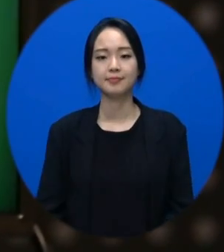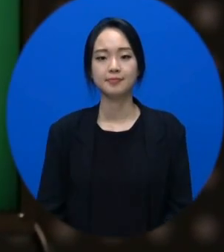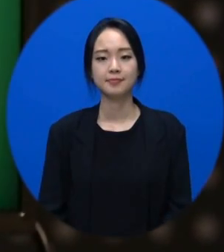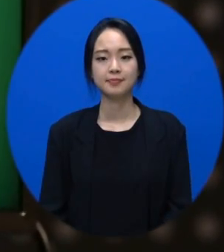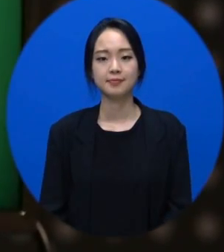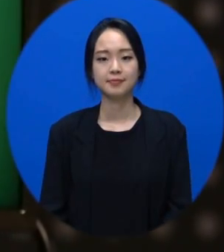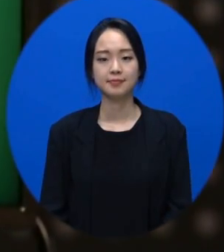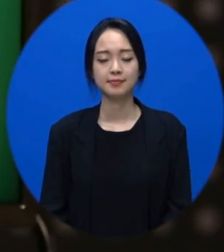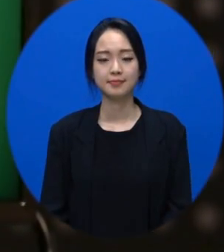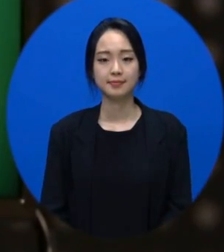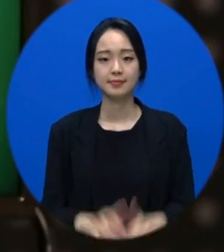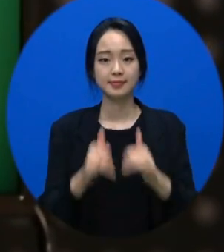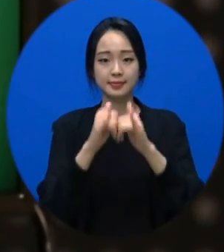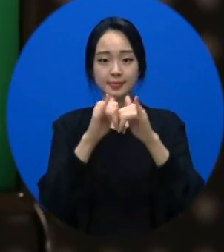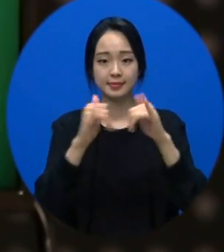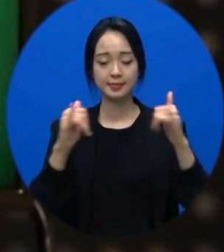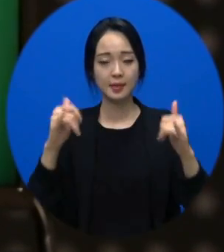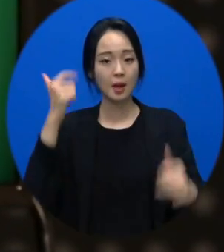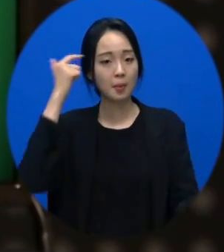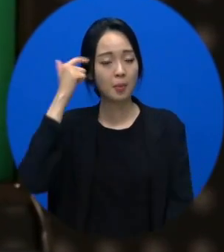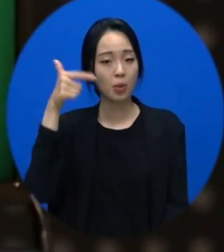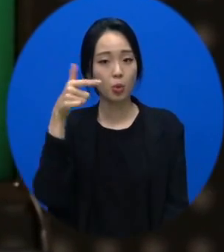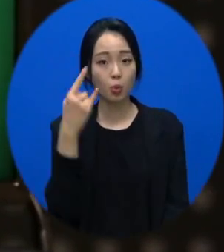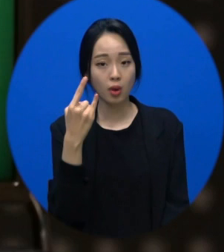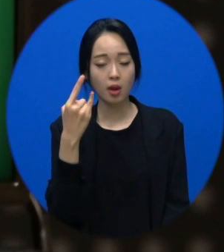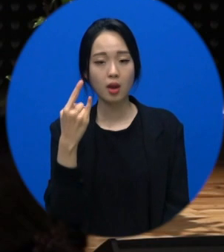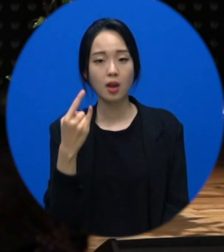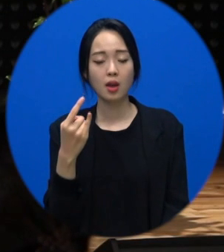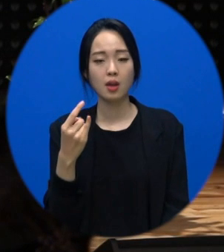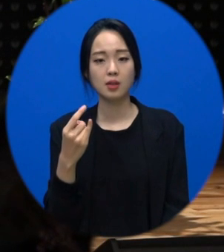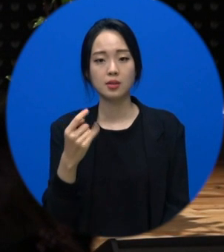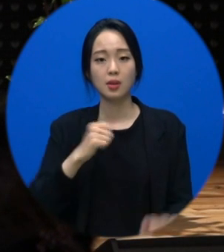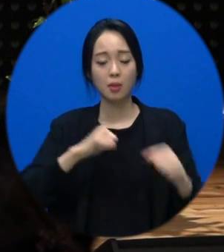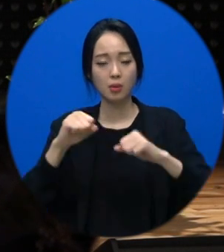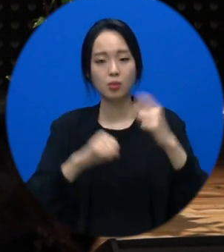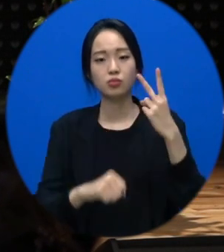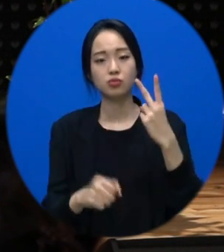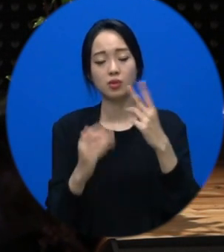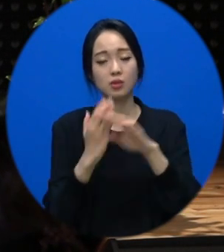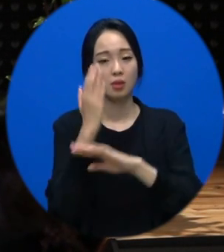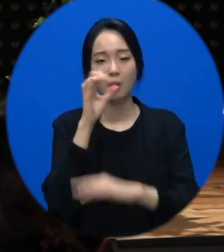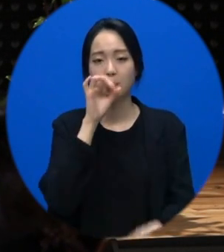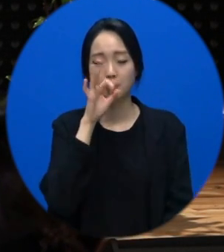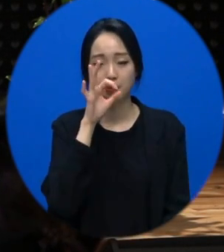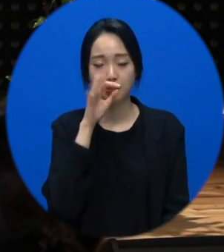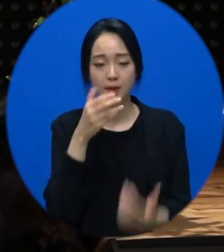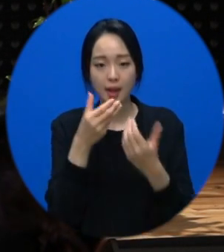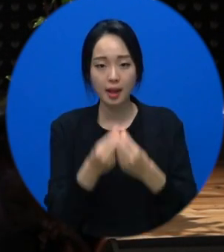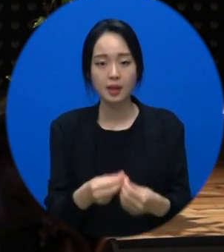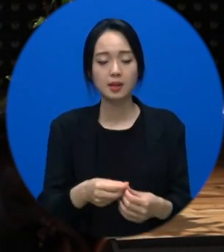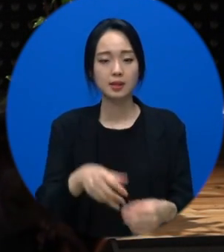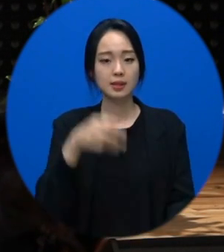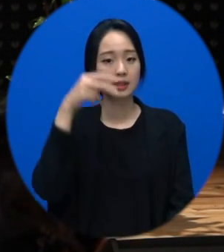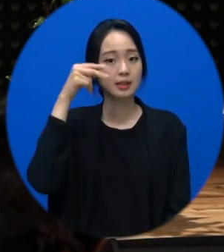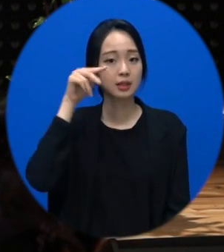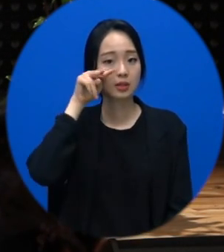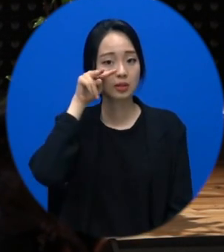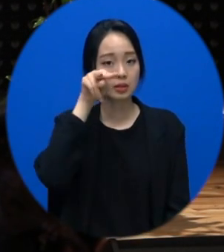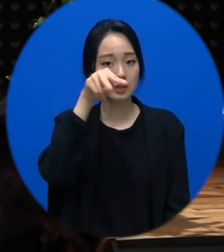인간의 뇌는요. 두 개 이상의 감각을 동시에 컨트롤하지 못해요. 지금 여러분 제 강연 들으면서 시각으로 저 보고 계시죠?